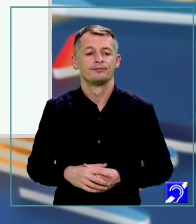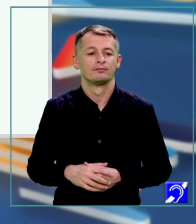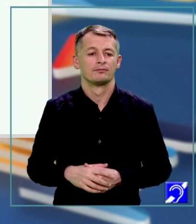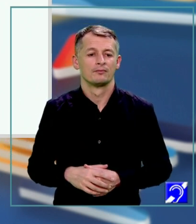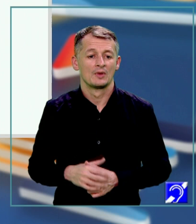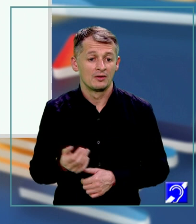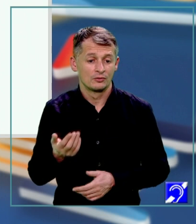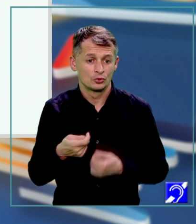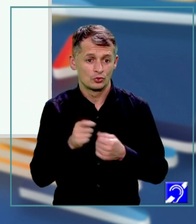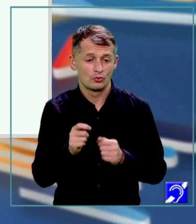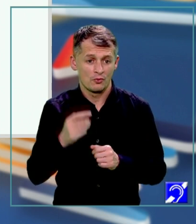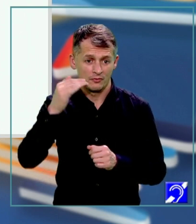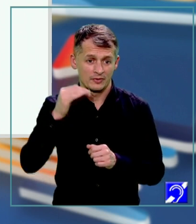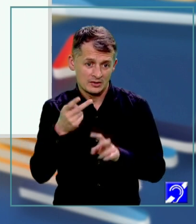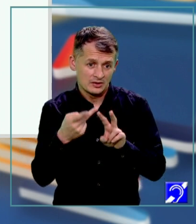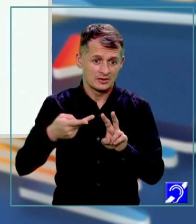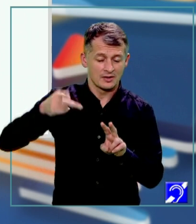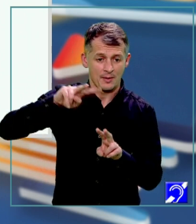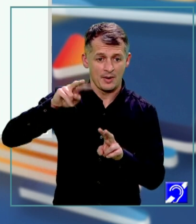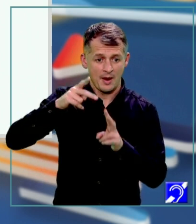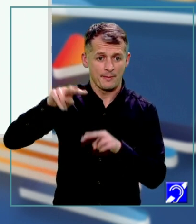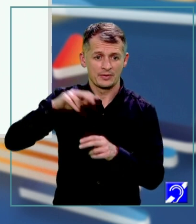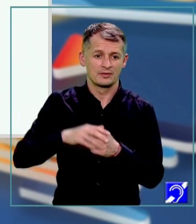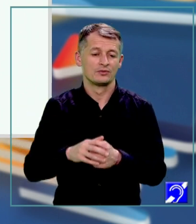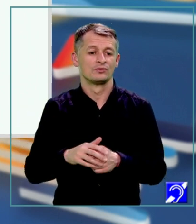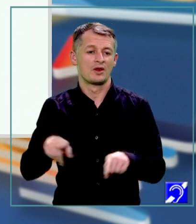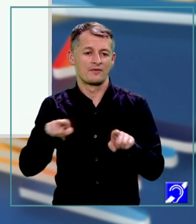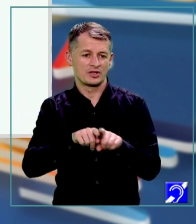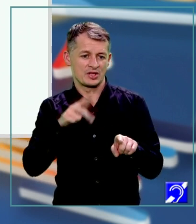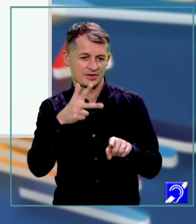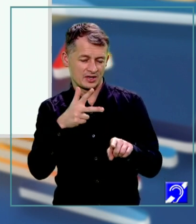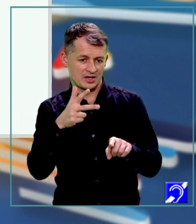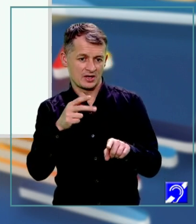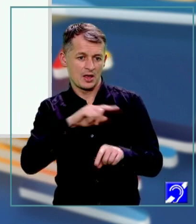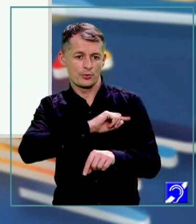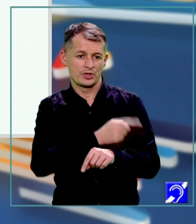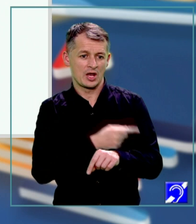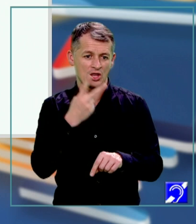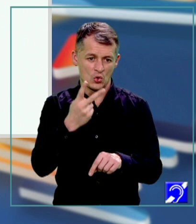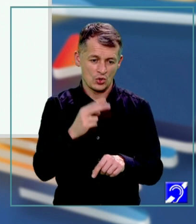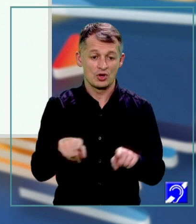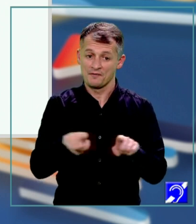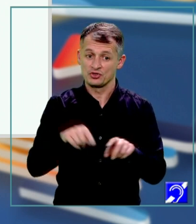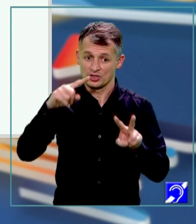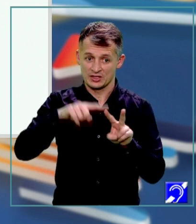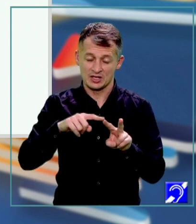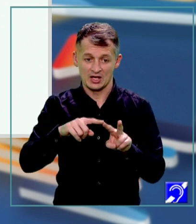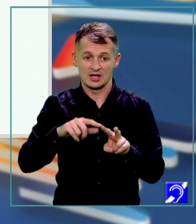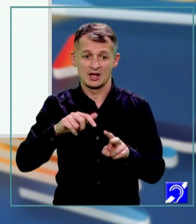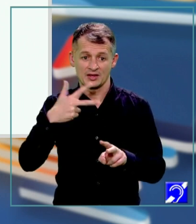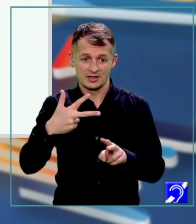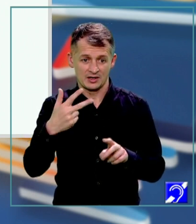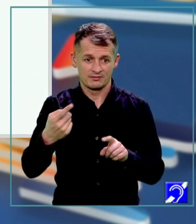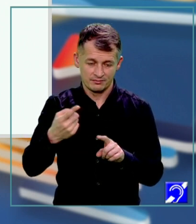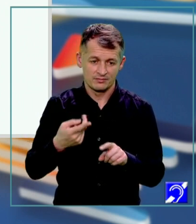ridicăm o fracție la pătrat? Ridicăm și 3 la putere a doua și radical din 3 la a doua. Deci în cazul nostru